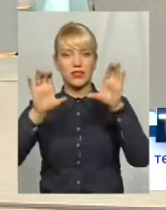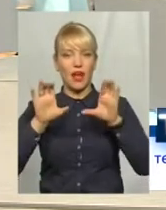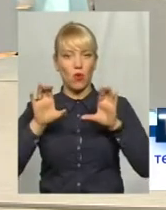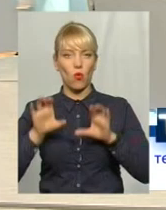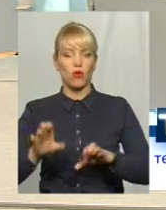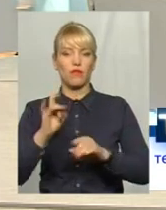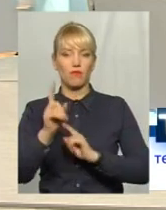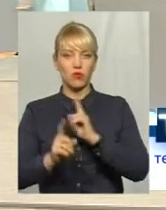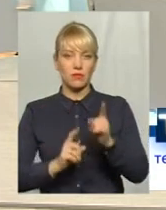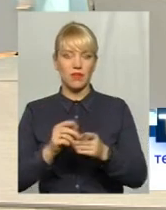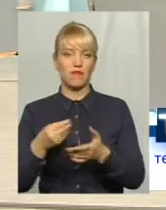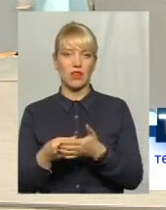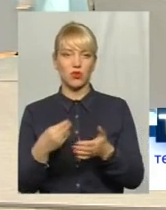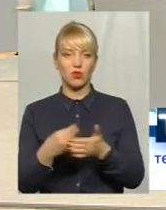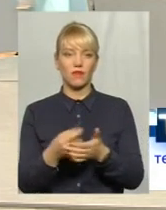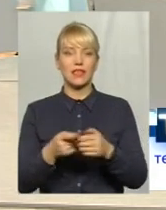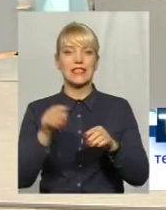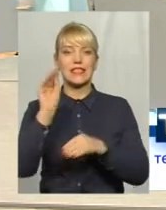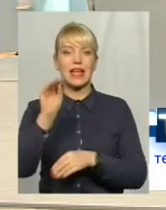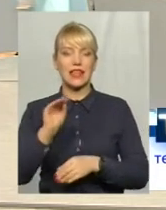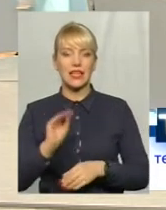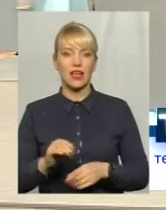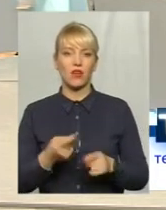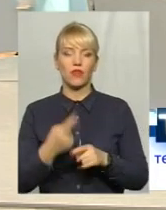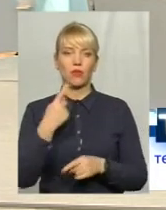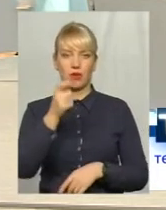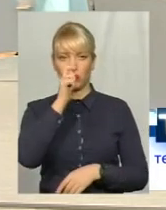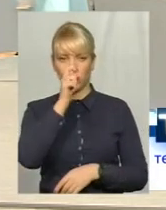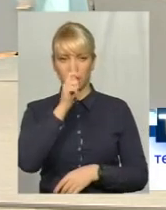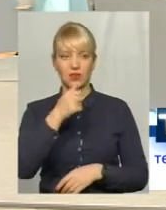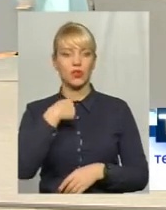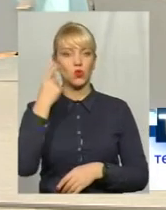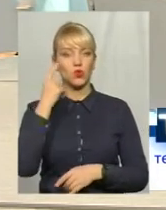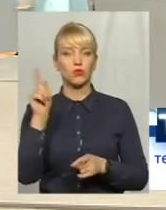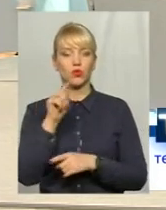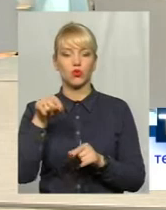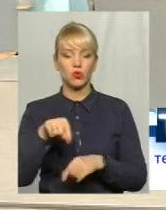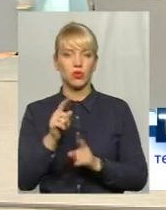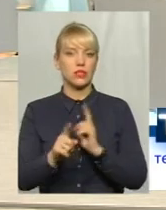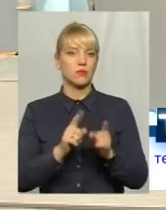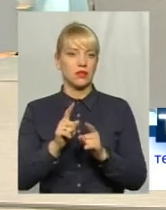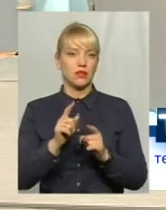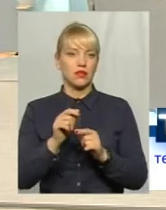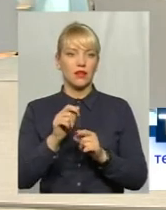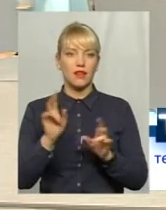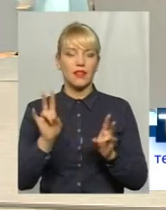зміни фінансування, вже задекларовано термін 1 квітня, і думаю, що вже тут змін не повинно бути.